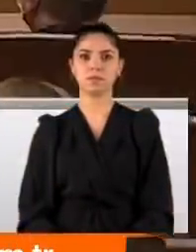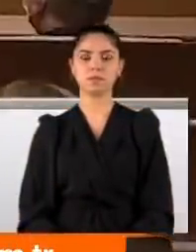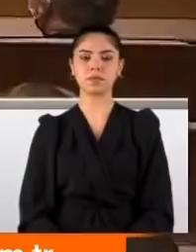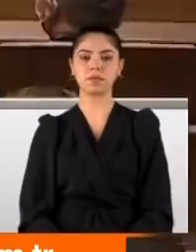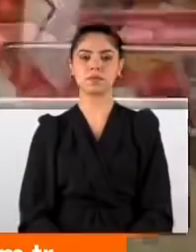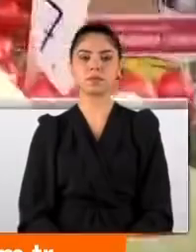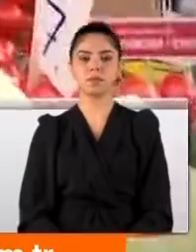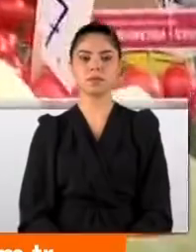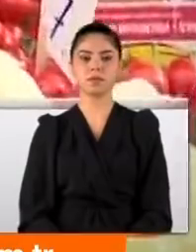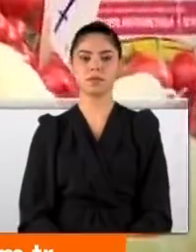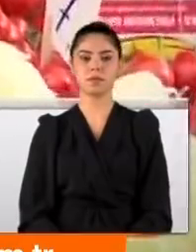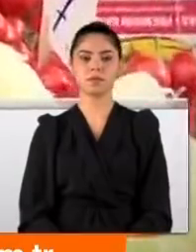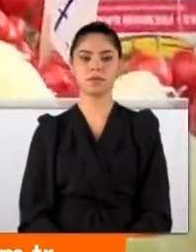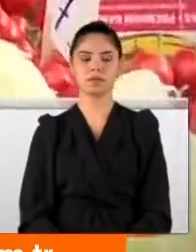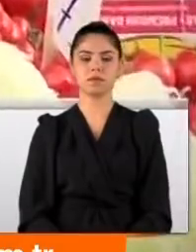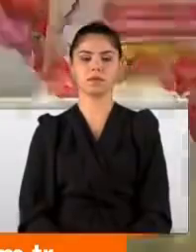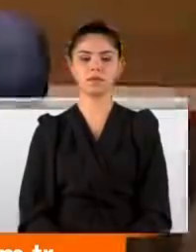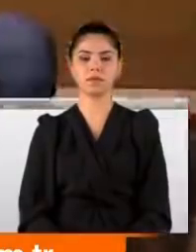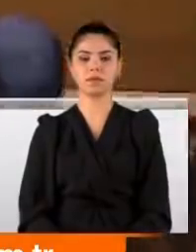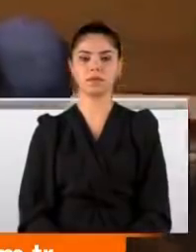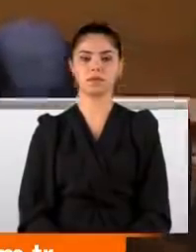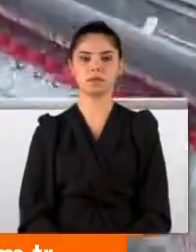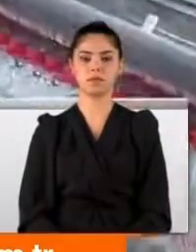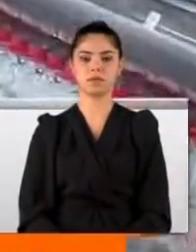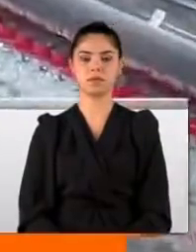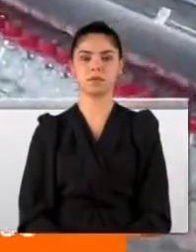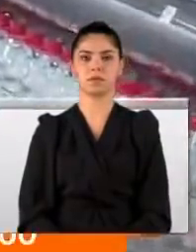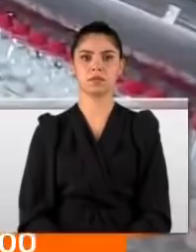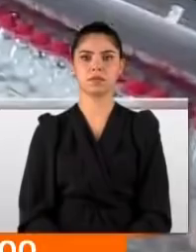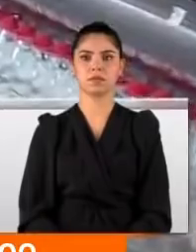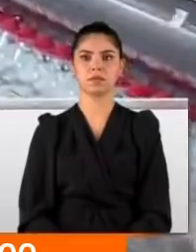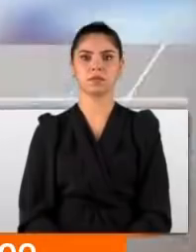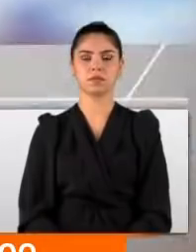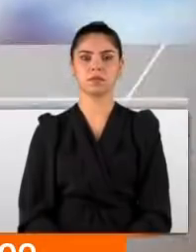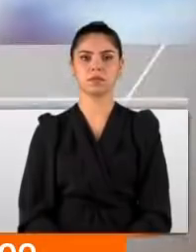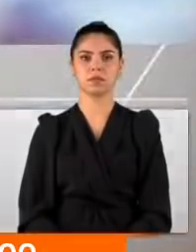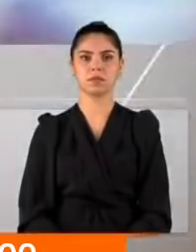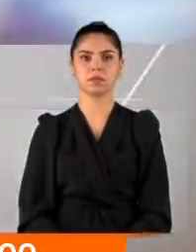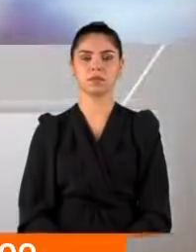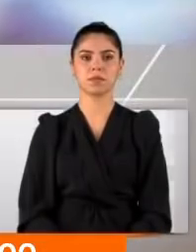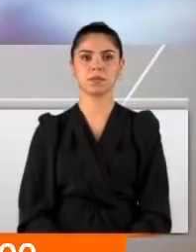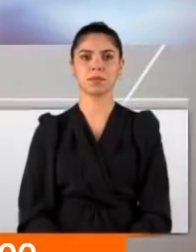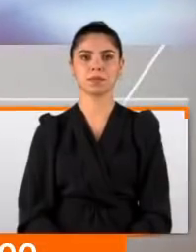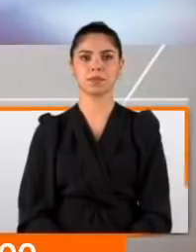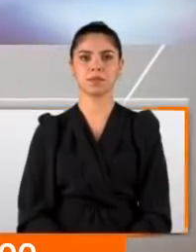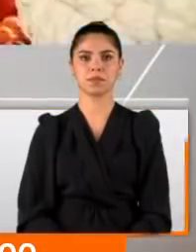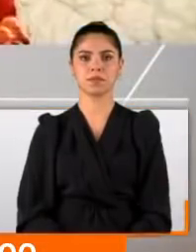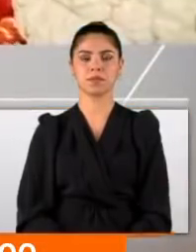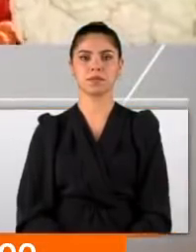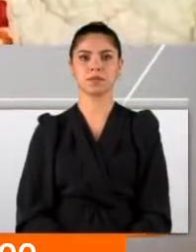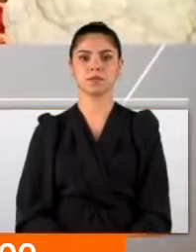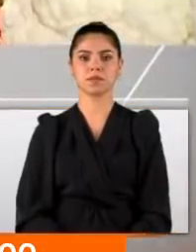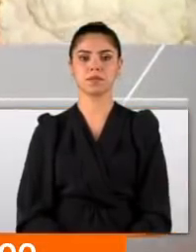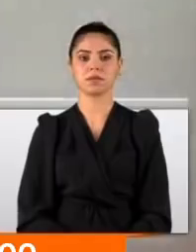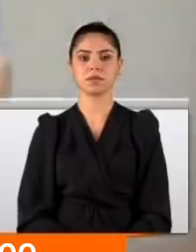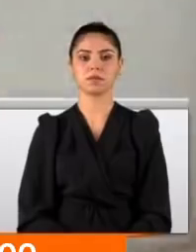Benim en çok rahatsız olduğum konu stokçuluk. Şu andaki müeyyide, cezai